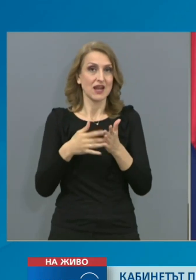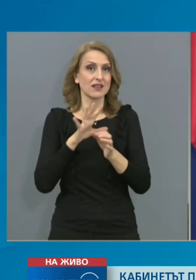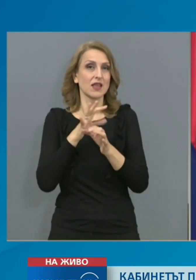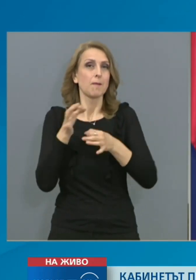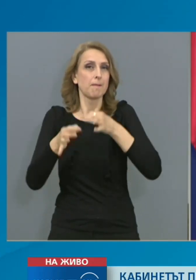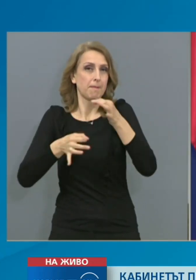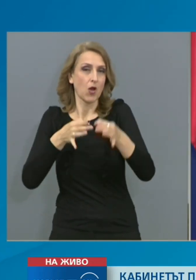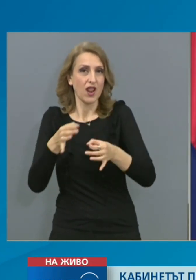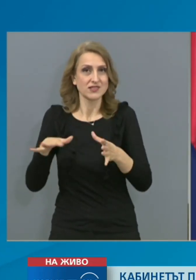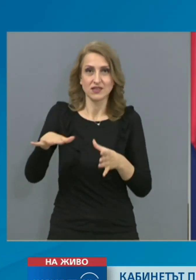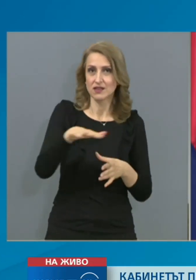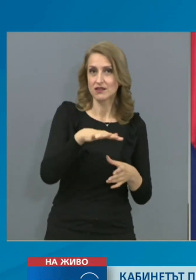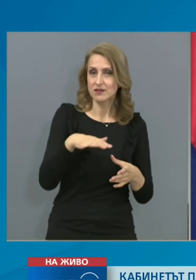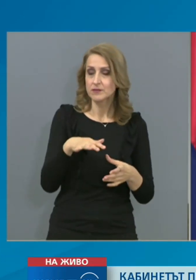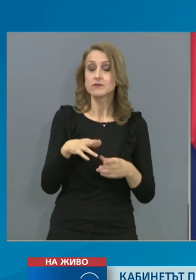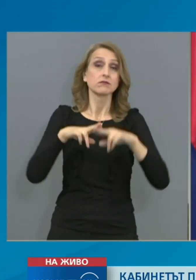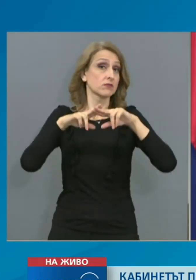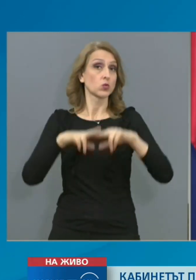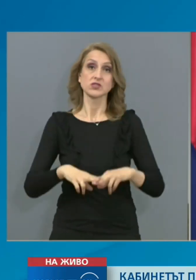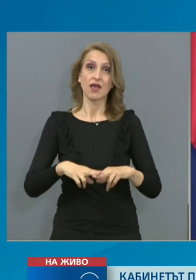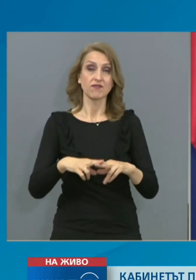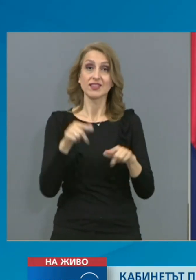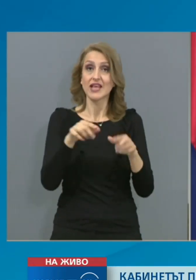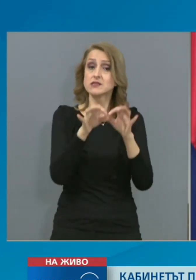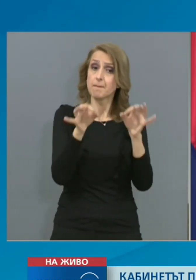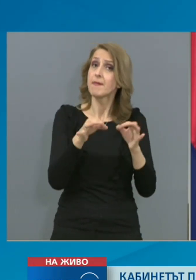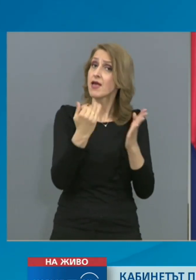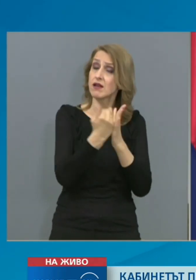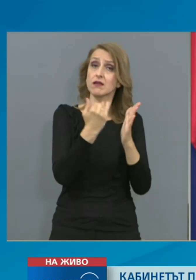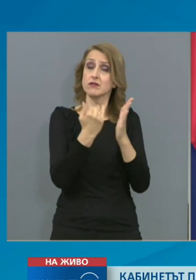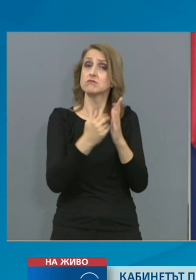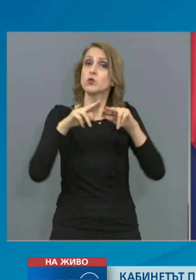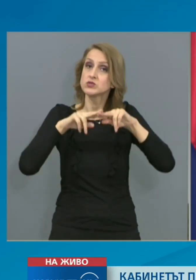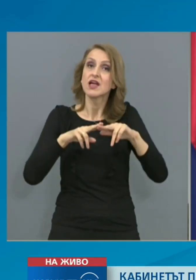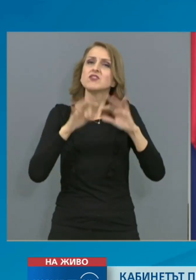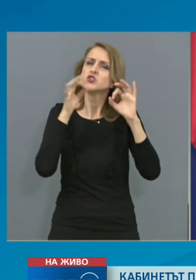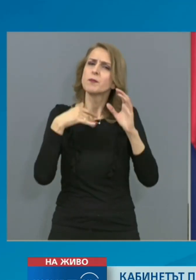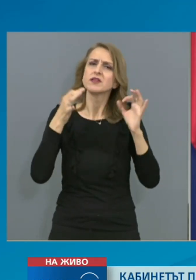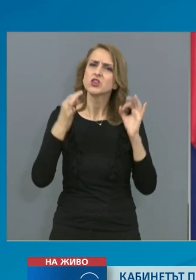болести, остават и се конкретизират в Закона за здравето.